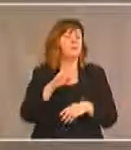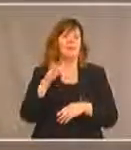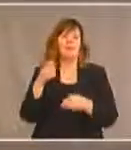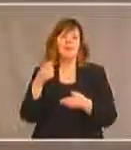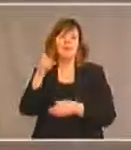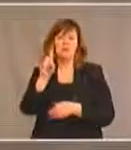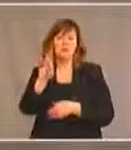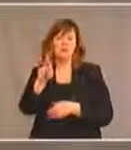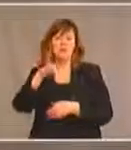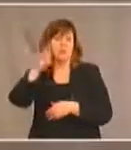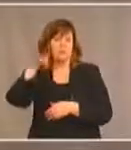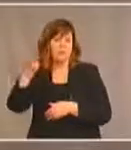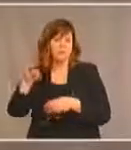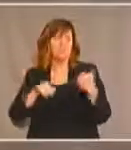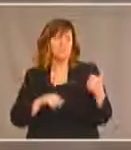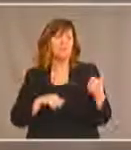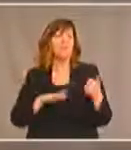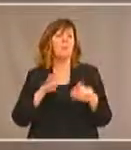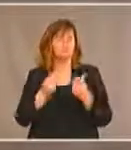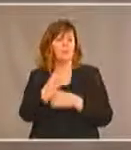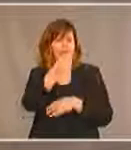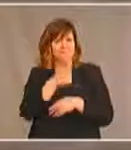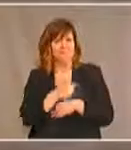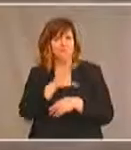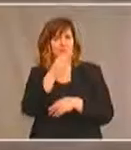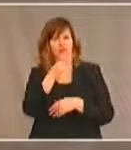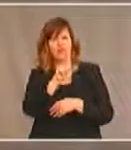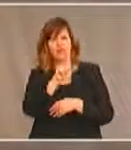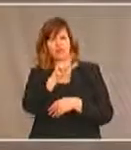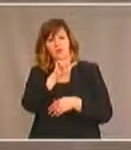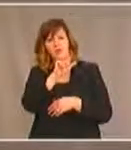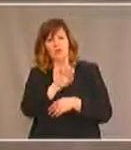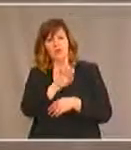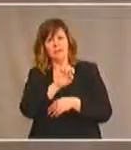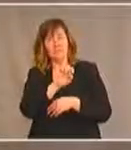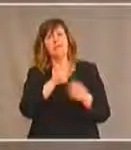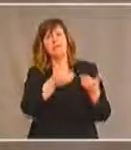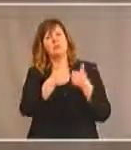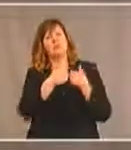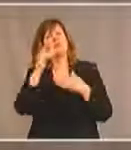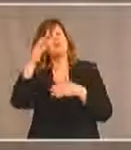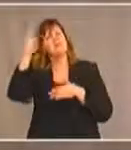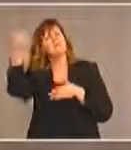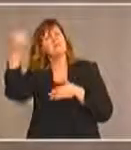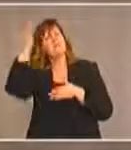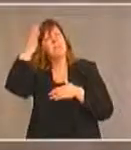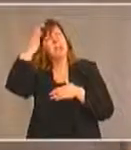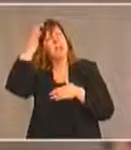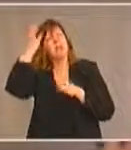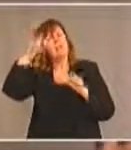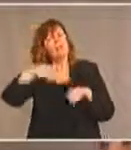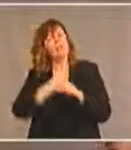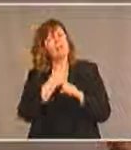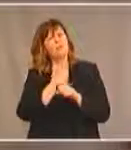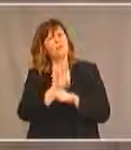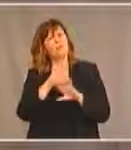Doreen Charlie demande ce qu'il est possible de faire au niveau fédéral pour réduire la